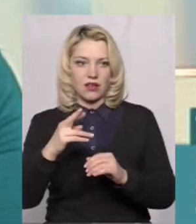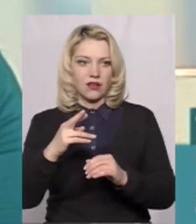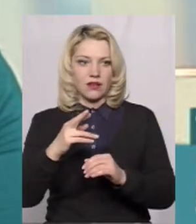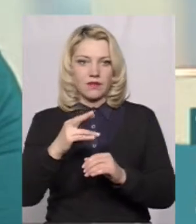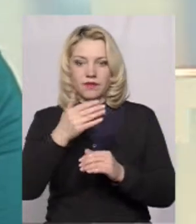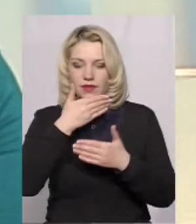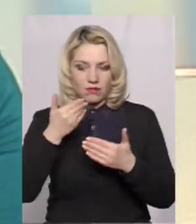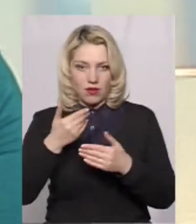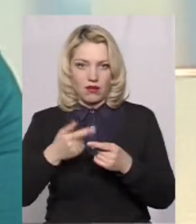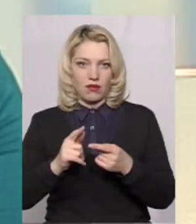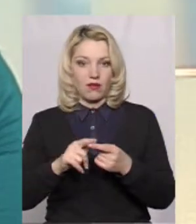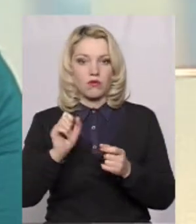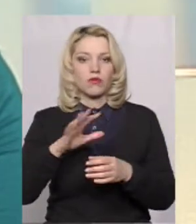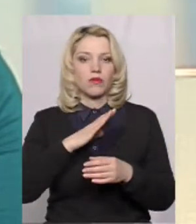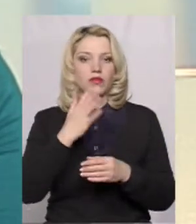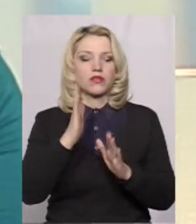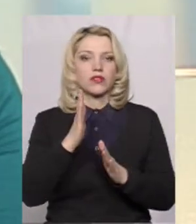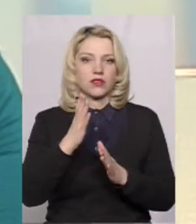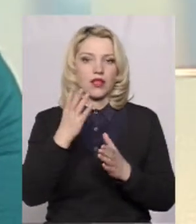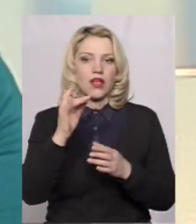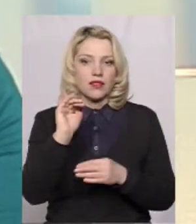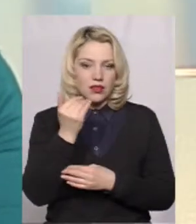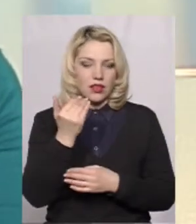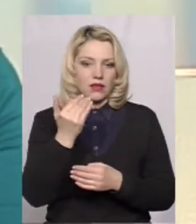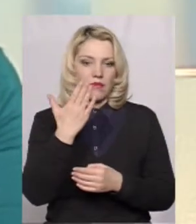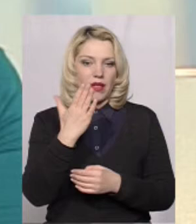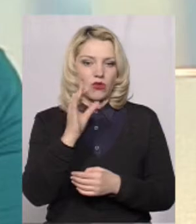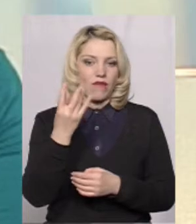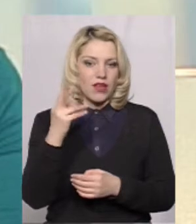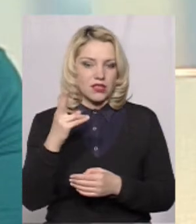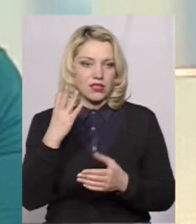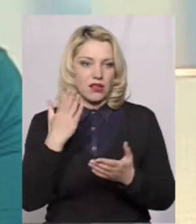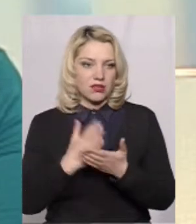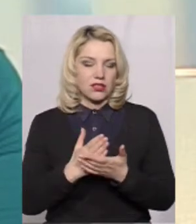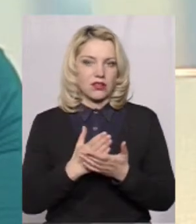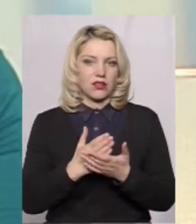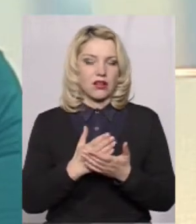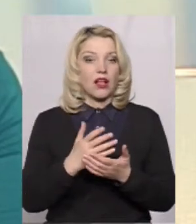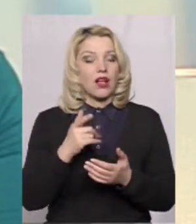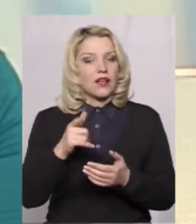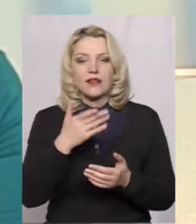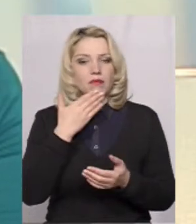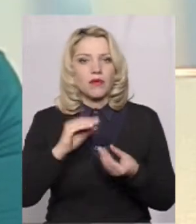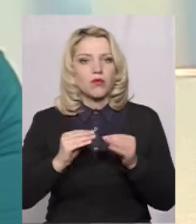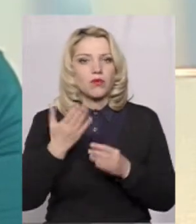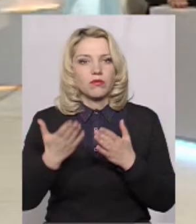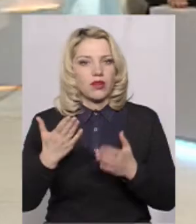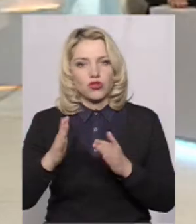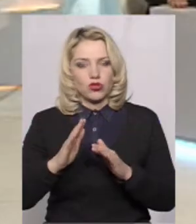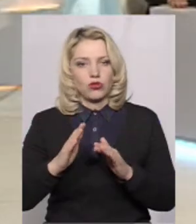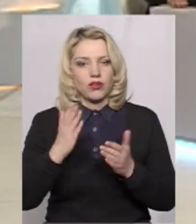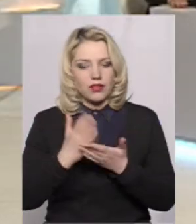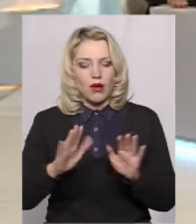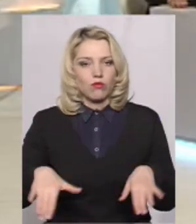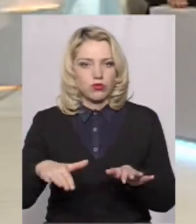вересня, там, 2 рочки. Але це також не є проблемою в тих садочках, в яких є місця, тому що зарахування відбувається